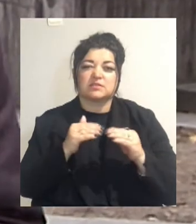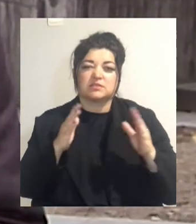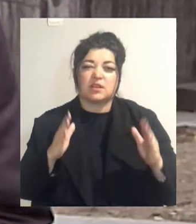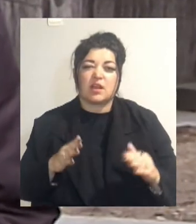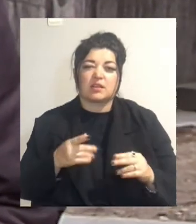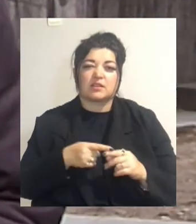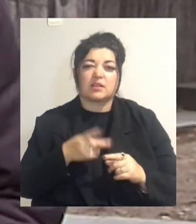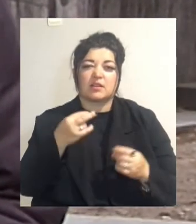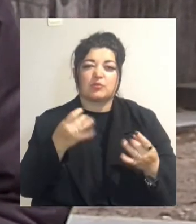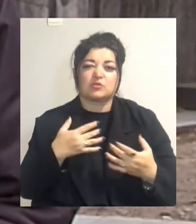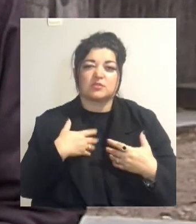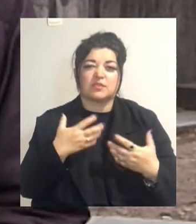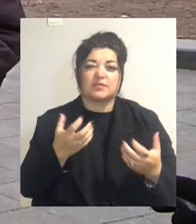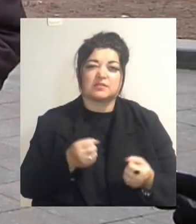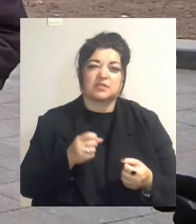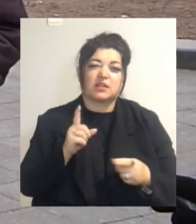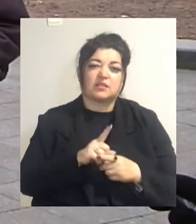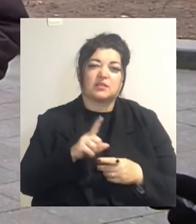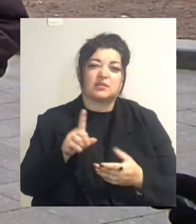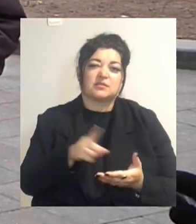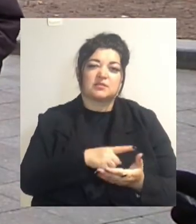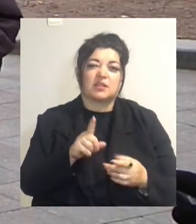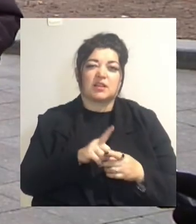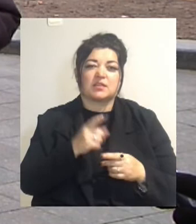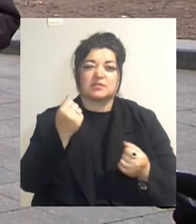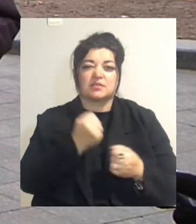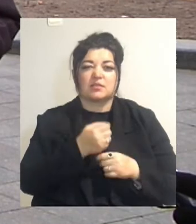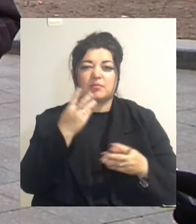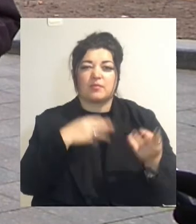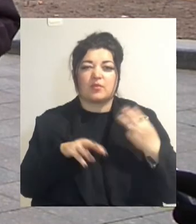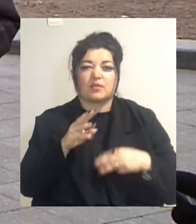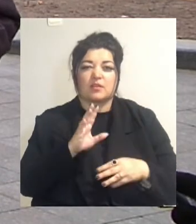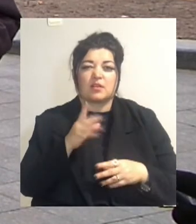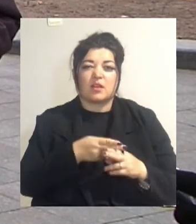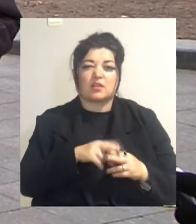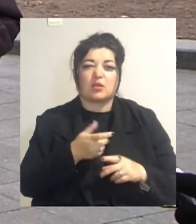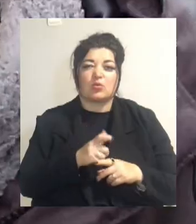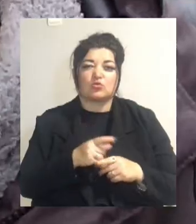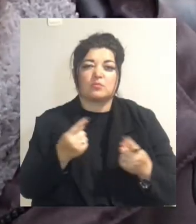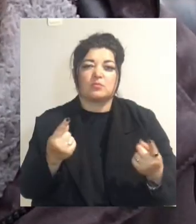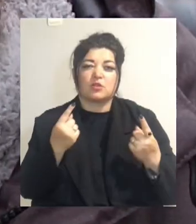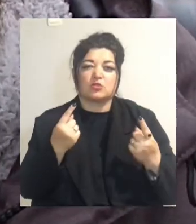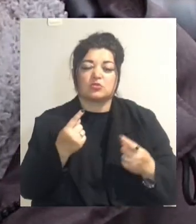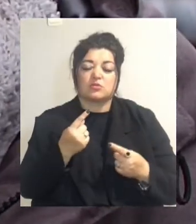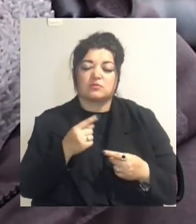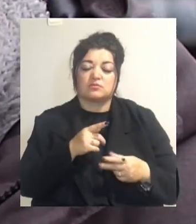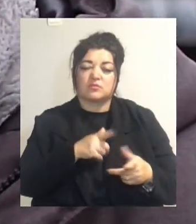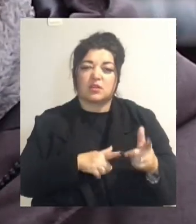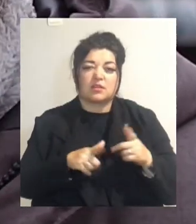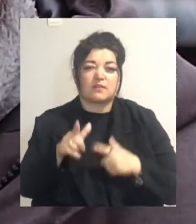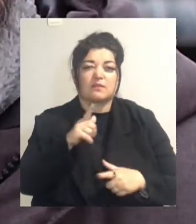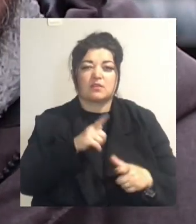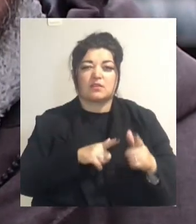фотик, я там відсканував, я зробив 3D-модель, а тут я відклював макети. Це дуже велика підгодівниця робота. Бойцов каже, за